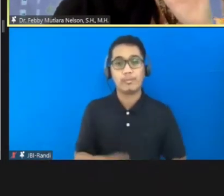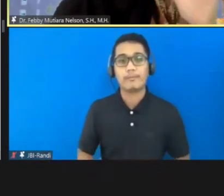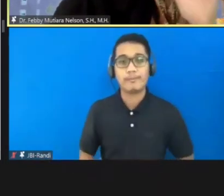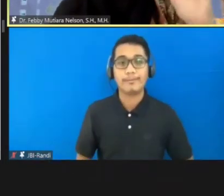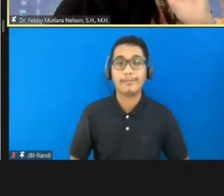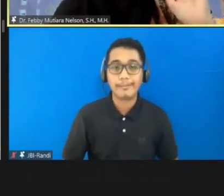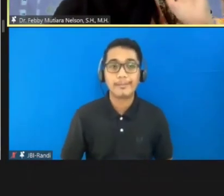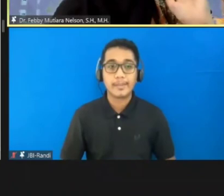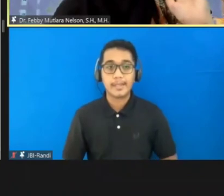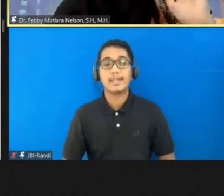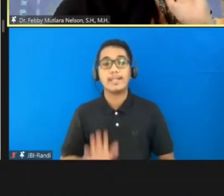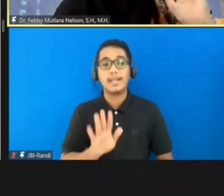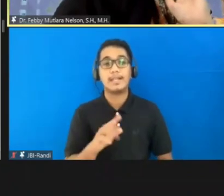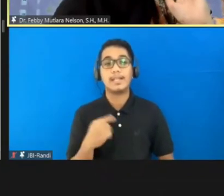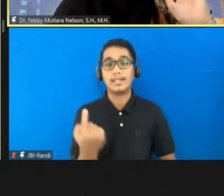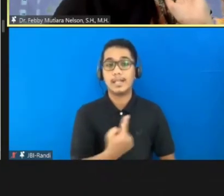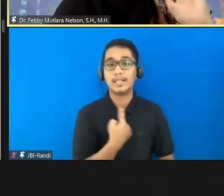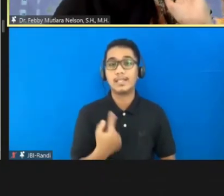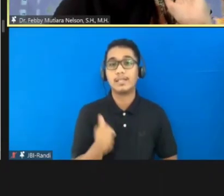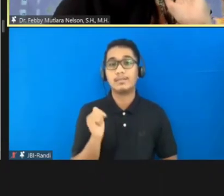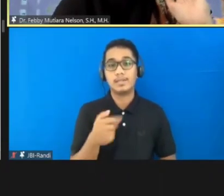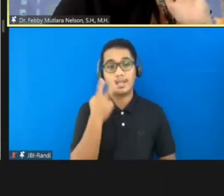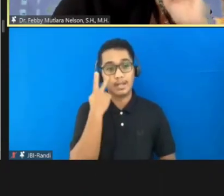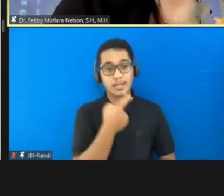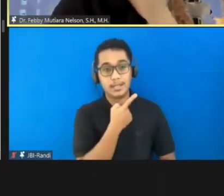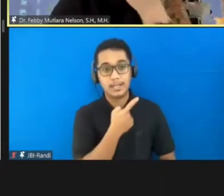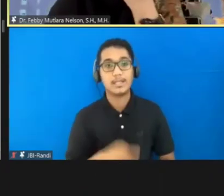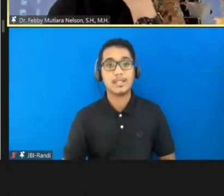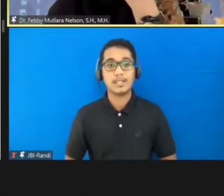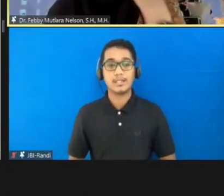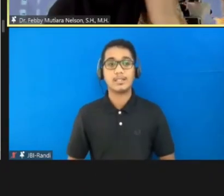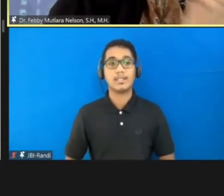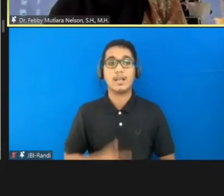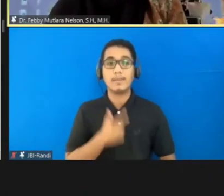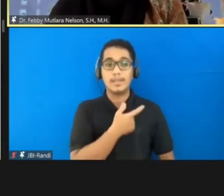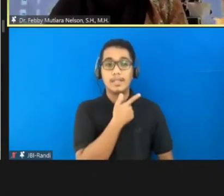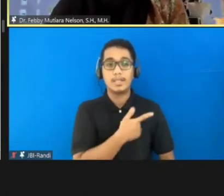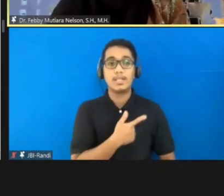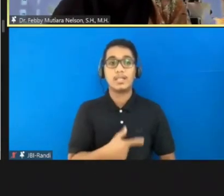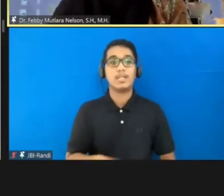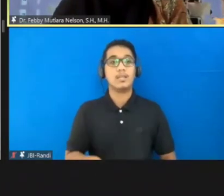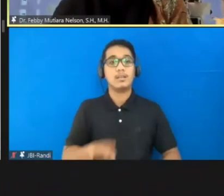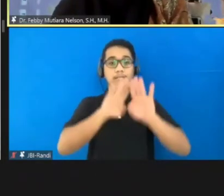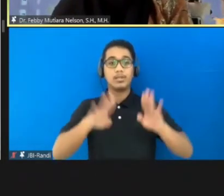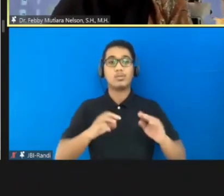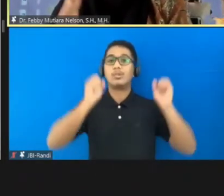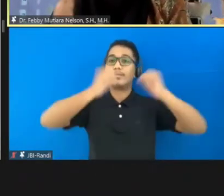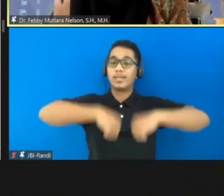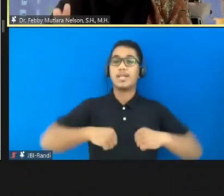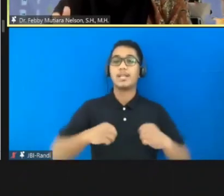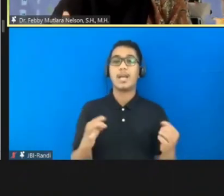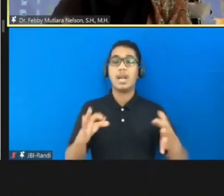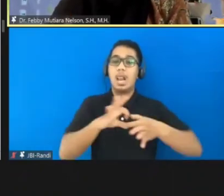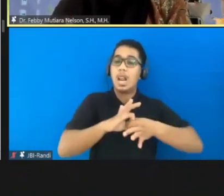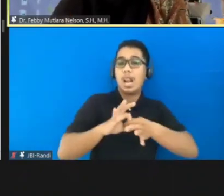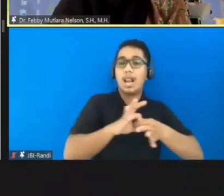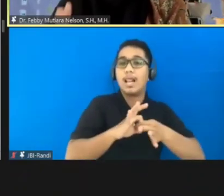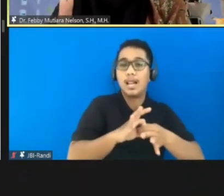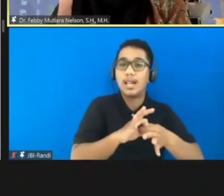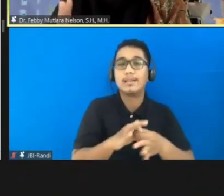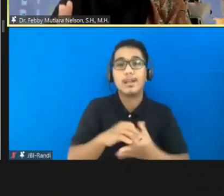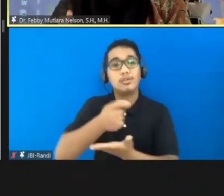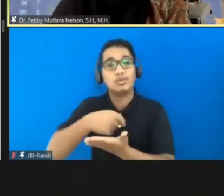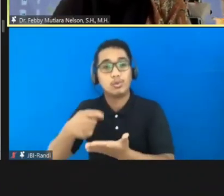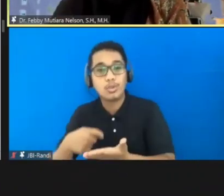negosiasikan nanti kita bisa Bapak dan Ibu lihat. Nah ini yang paling penting bentuk kesepakatan dan daya ikat. Bentuknya itu harus tertulis,